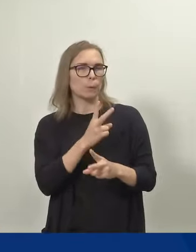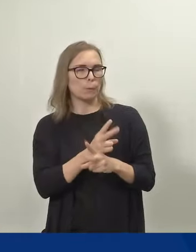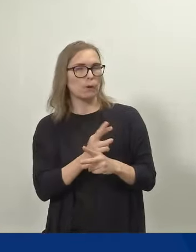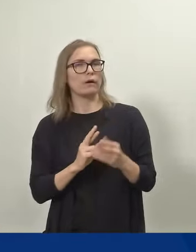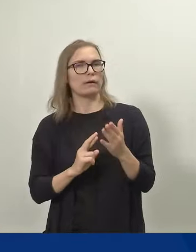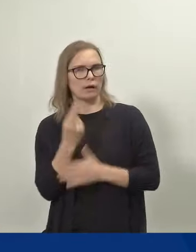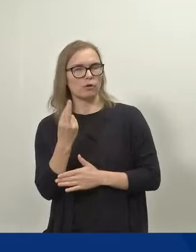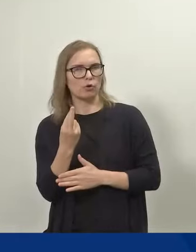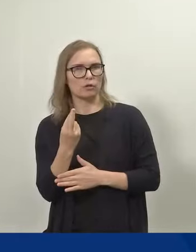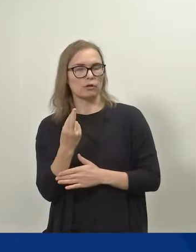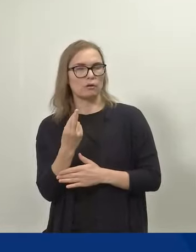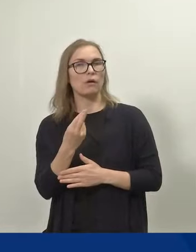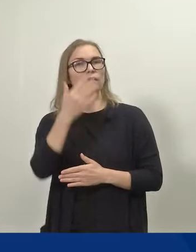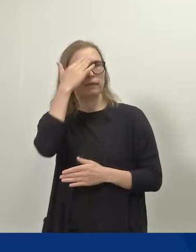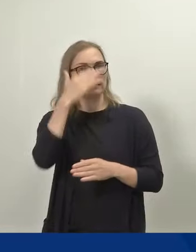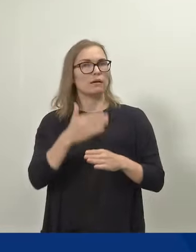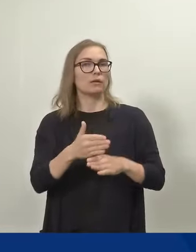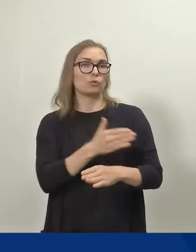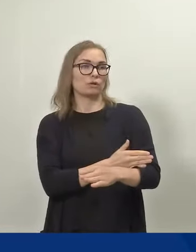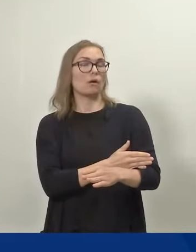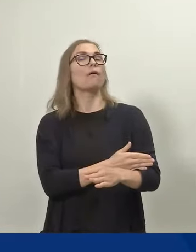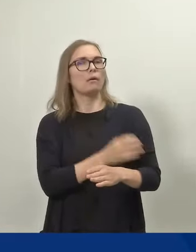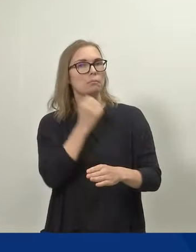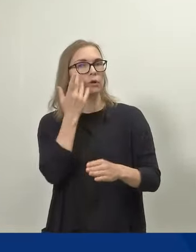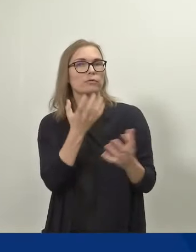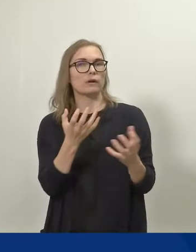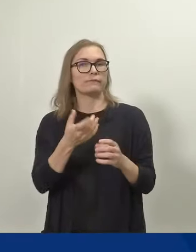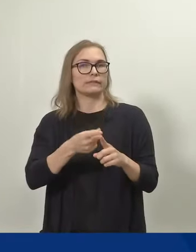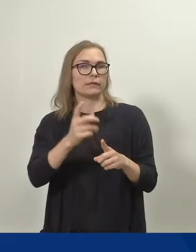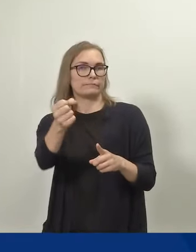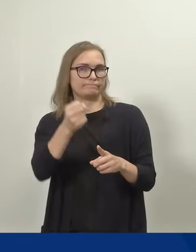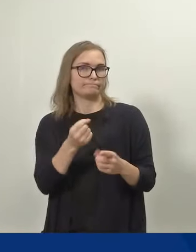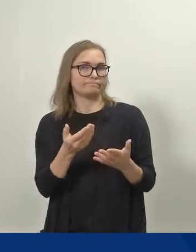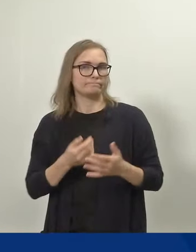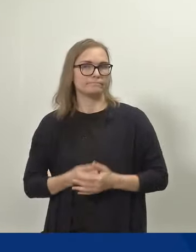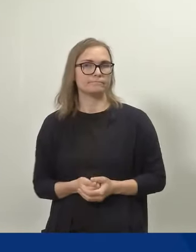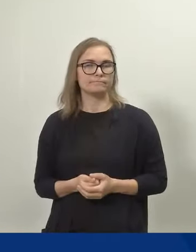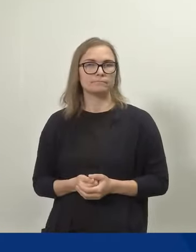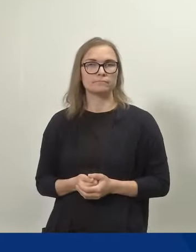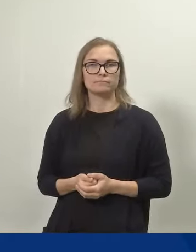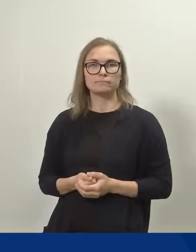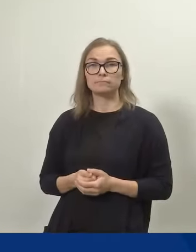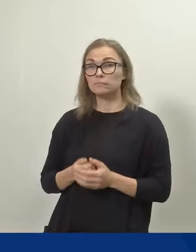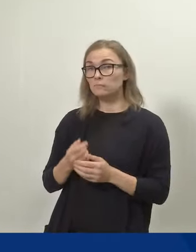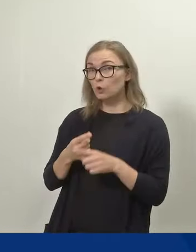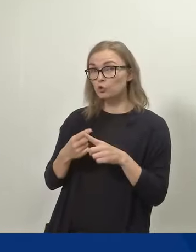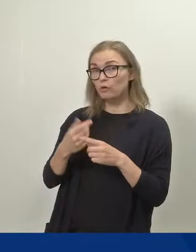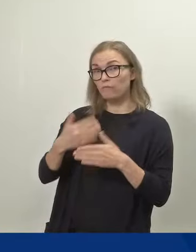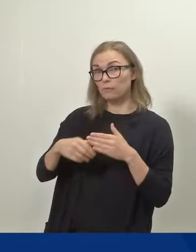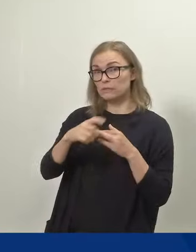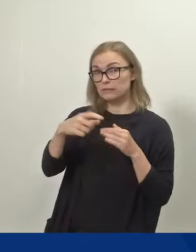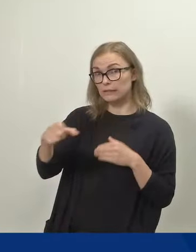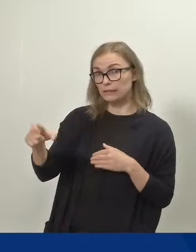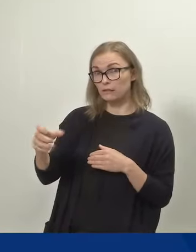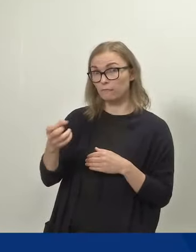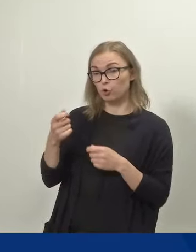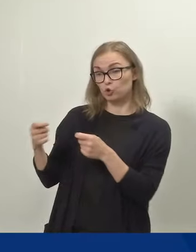rekrytointitarpeisiin sijaisten varalta. Haluaisiko valmistelijat täydentää tähän joustavuuskysymykseen?